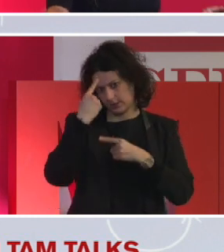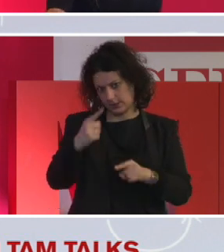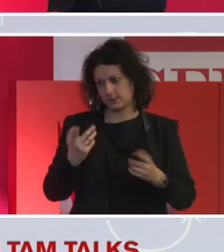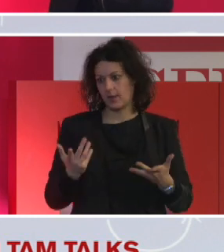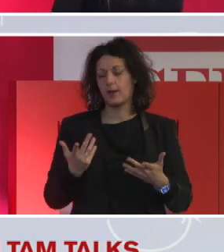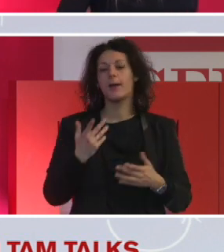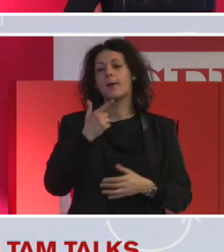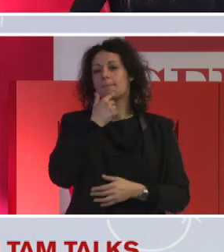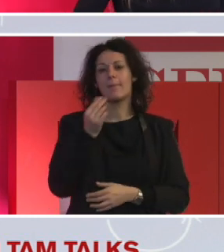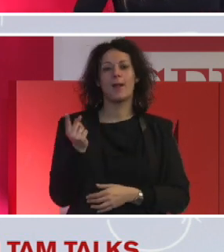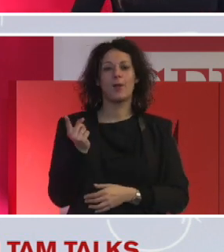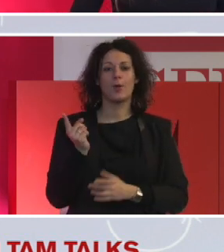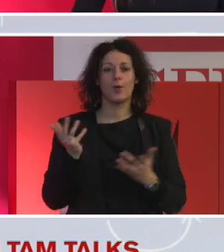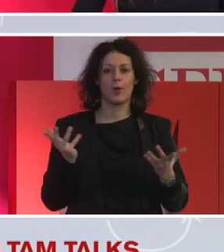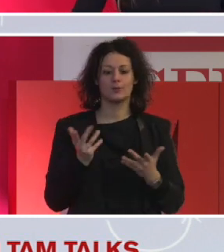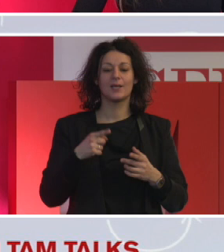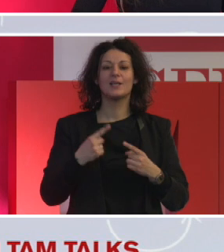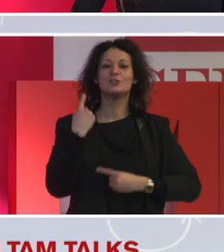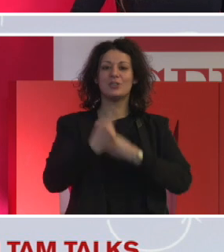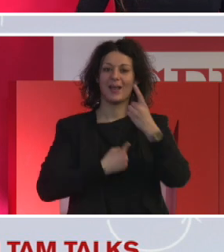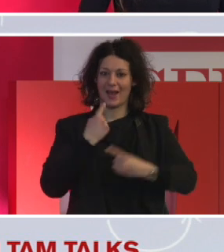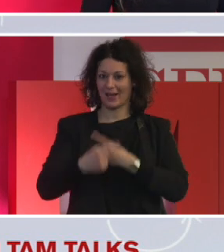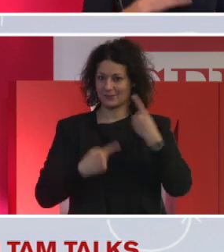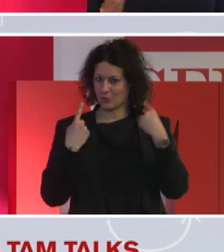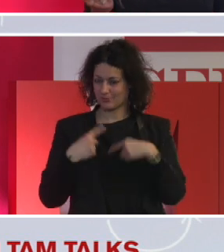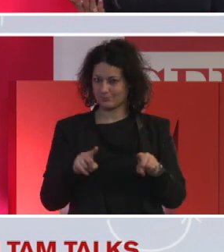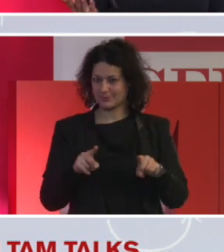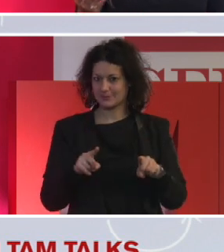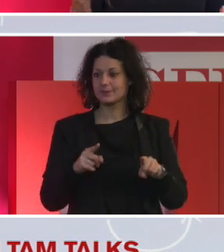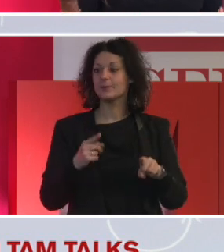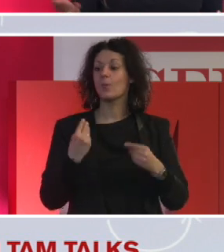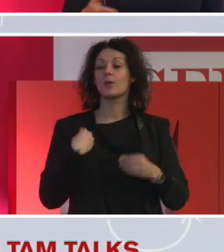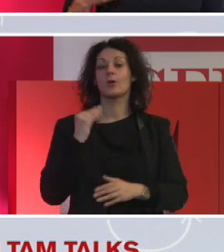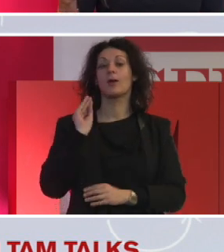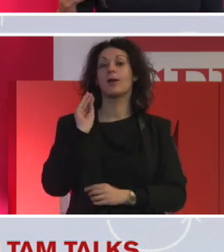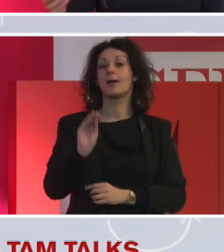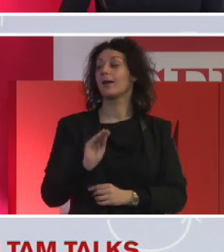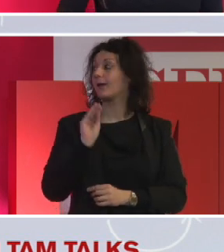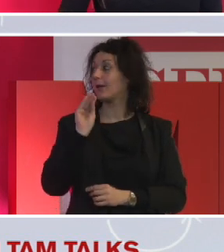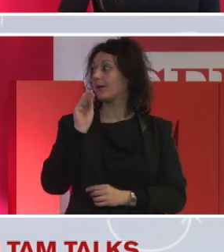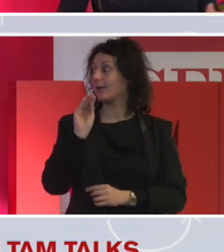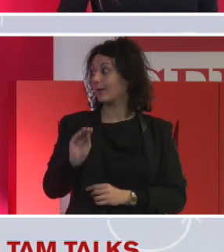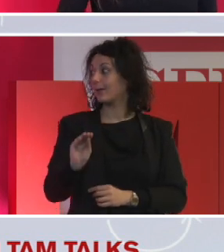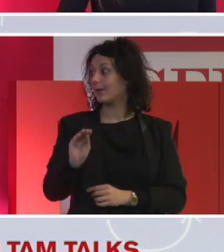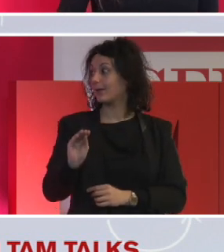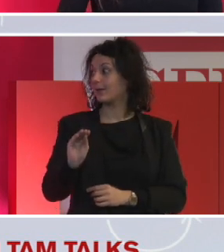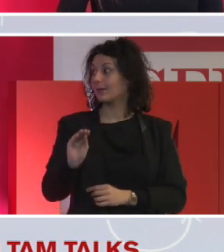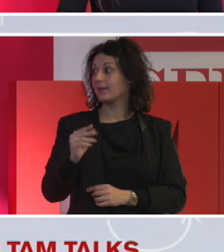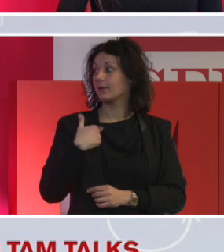Quando abbiamo fatto la domanda ed ero sorpresissima, proprio la diversità, a chiedergli che diversità apporti te,